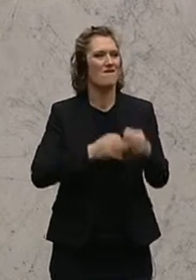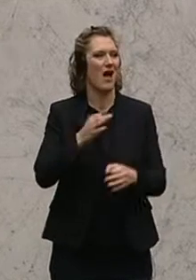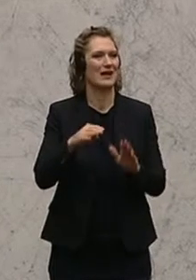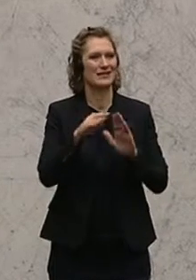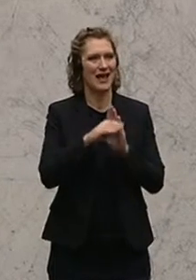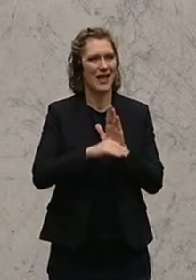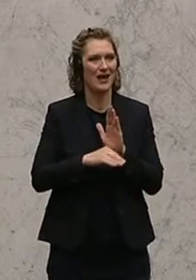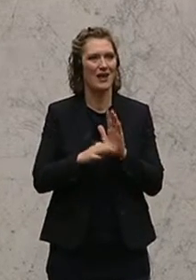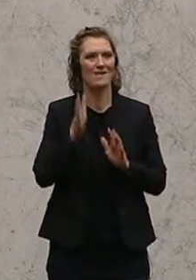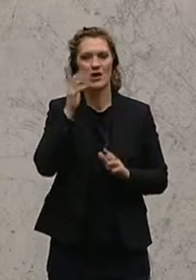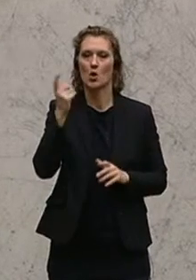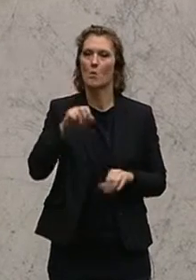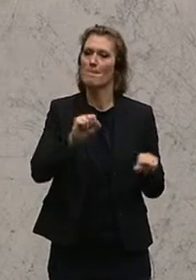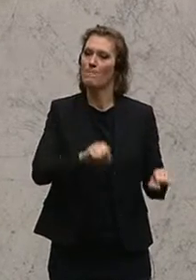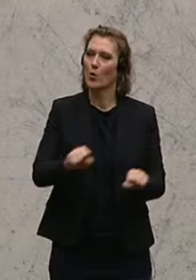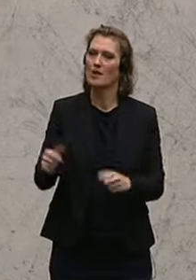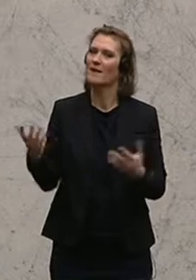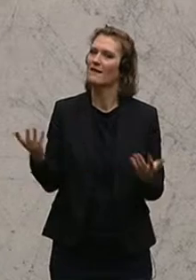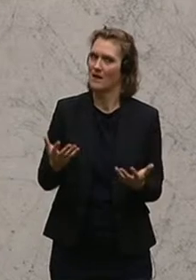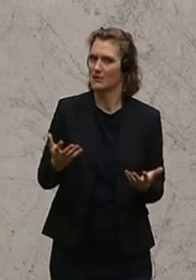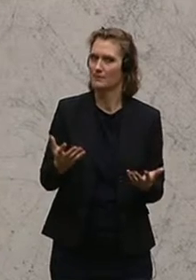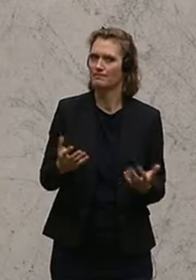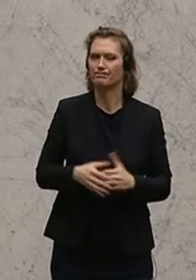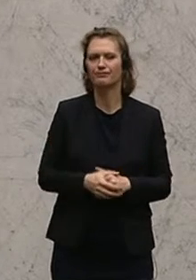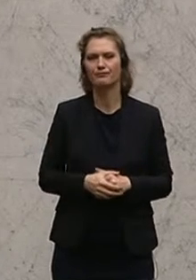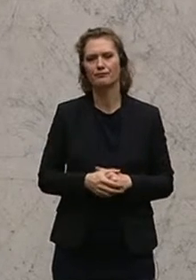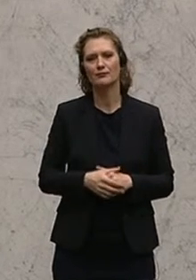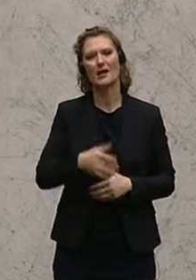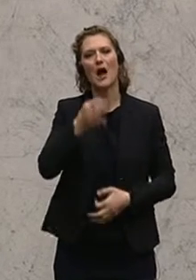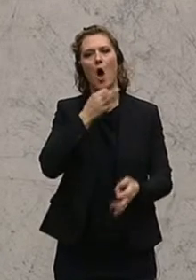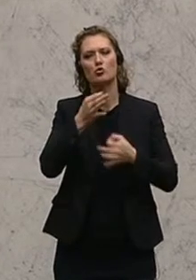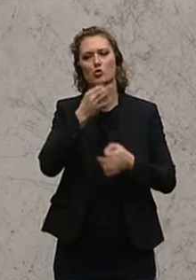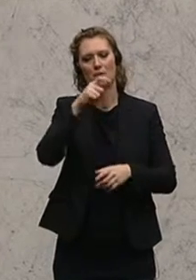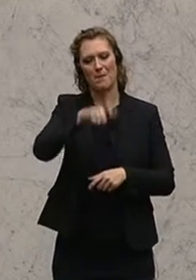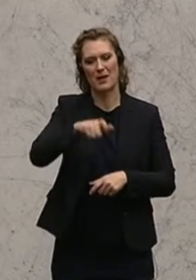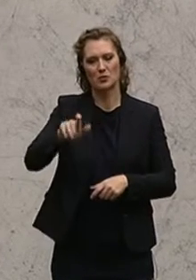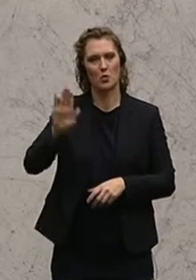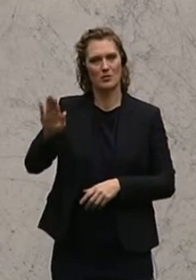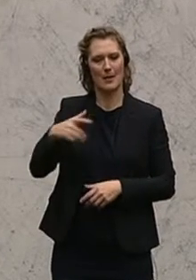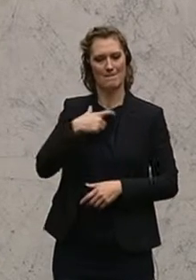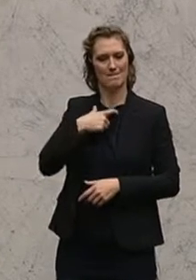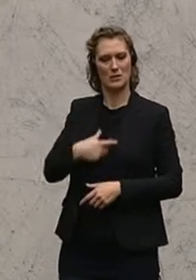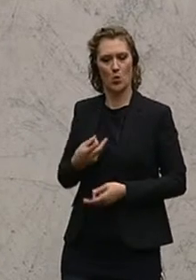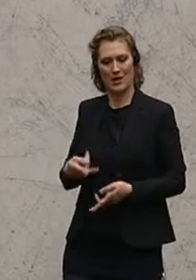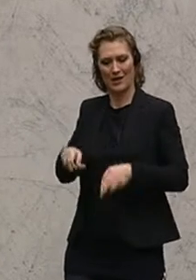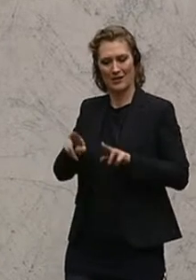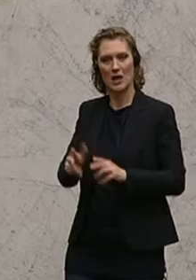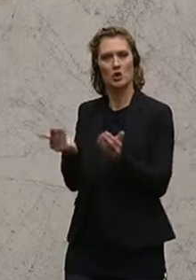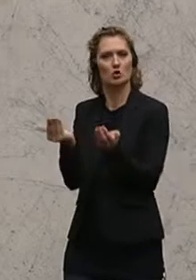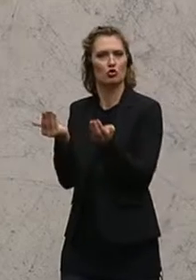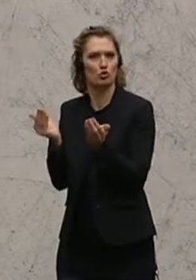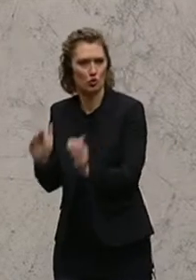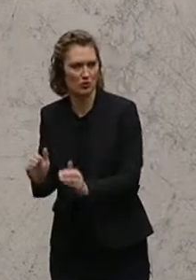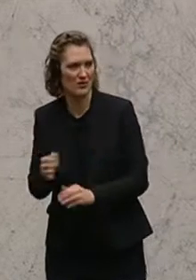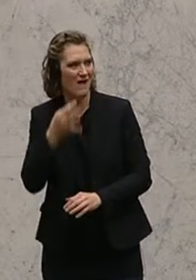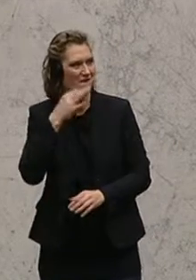ich sehr, sehr wichtig, die Möglichkeiten ausweiten, dass Auskunftspersonen, die Persönlichkeitsrechte von Auskunftspersonen geschützt werden.